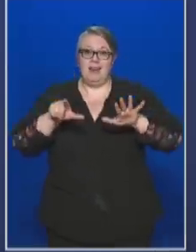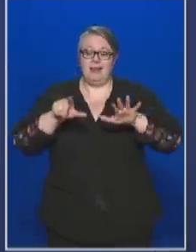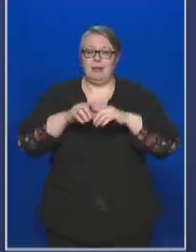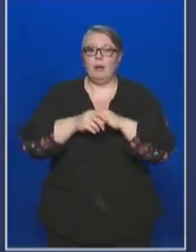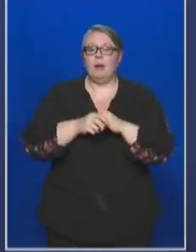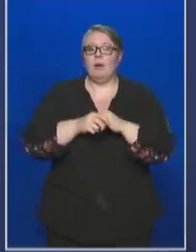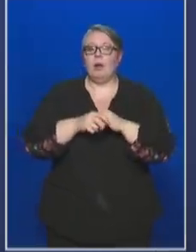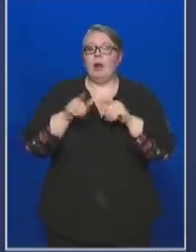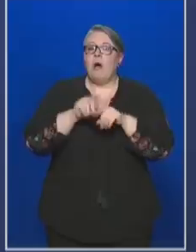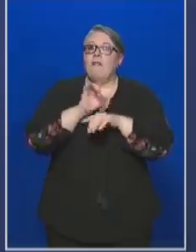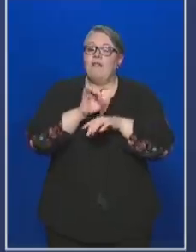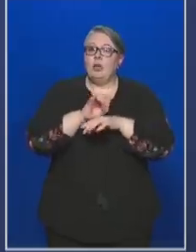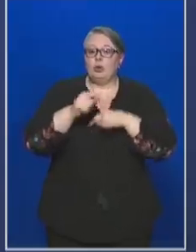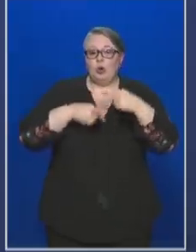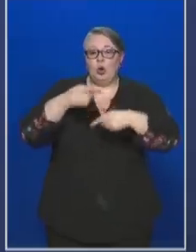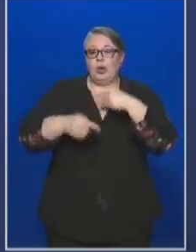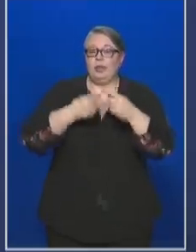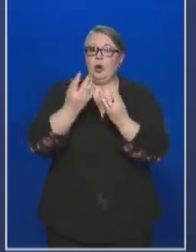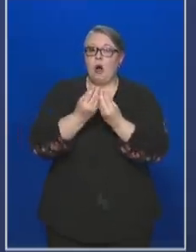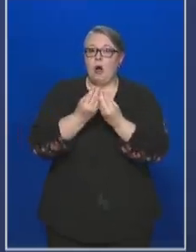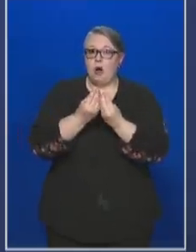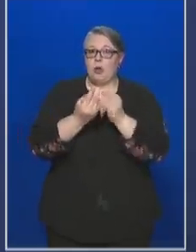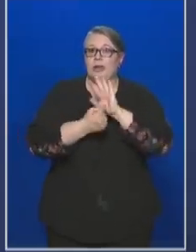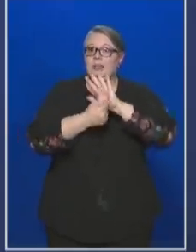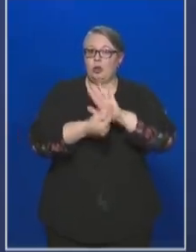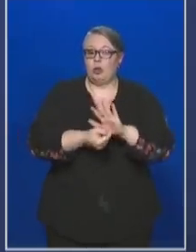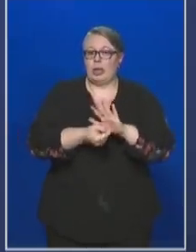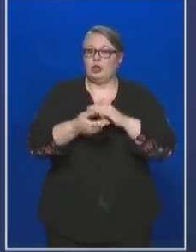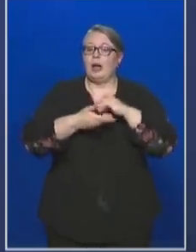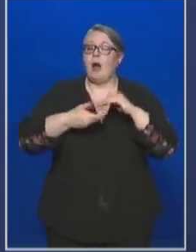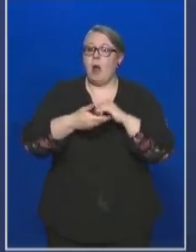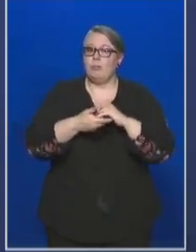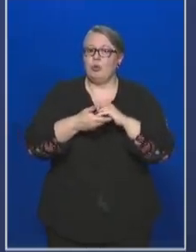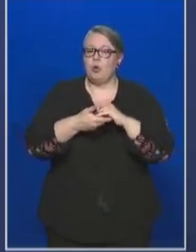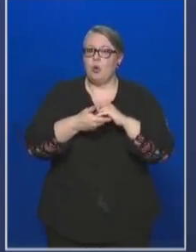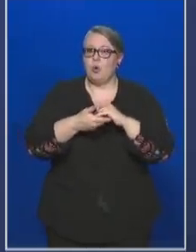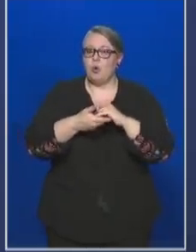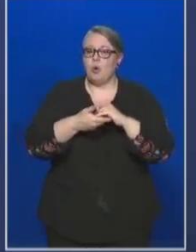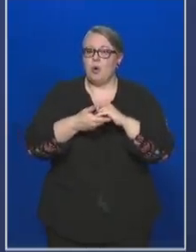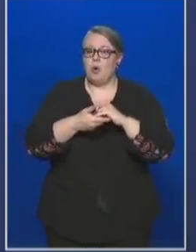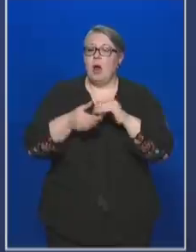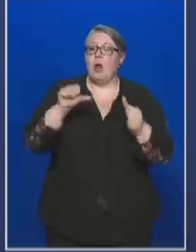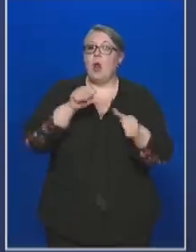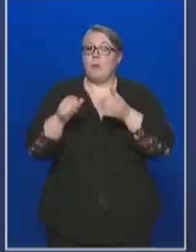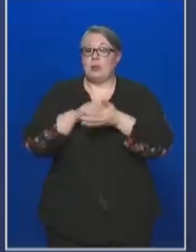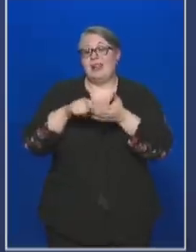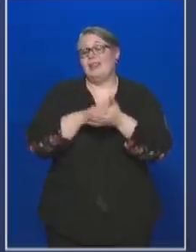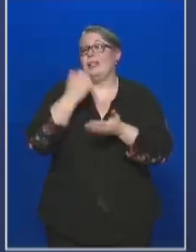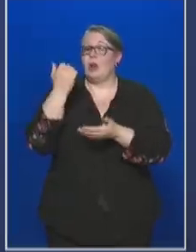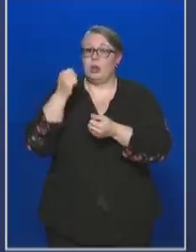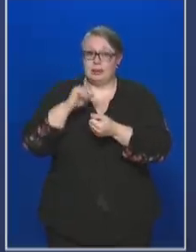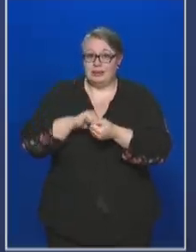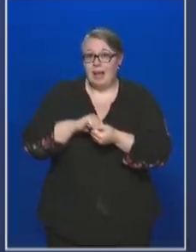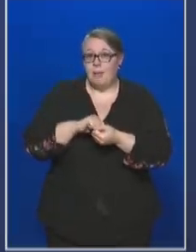vírus örökítő anyagának a kimutatásán alapuló labortesztek száma,